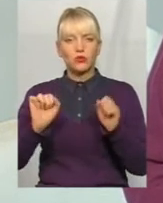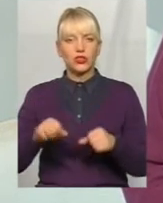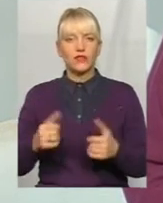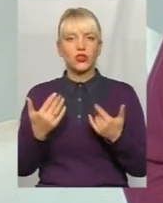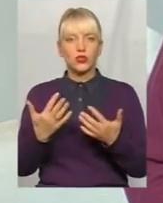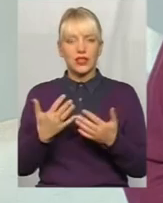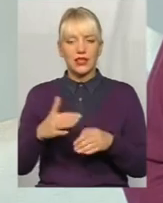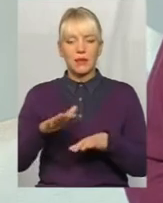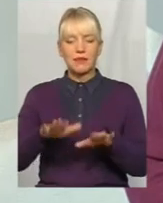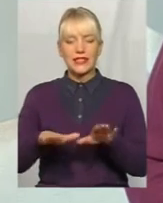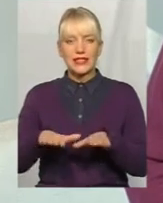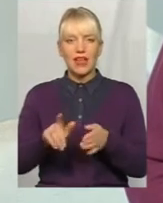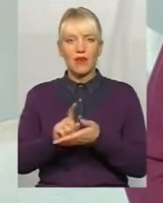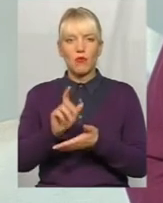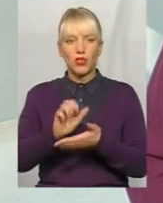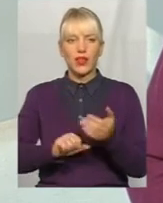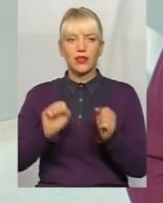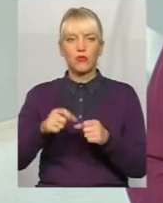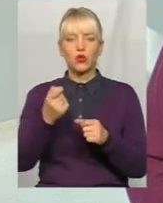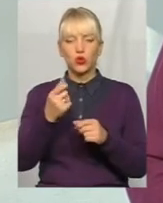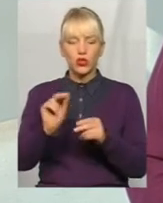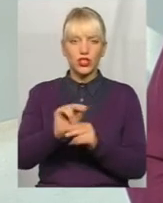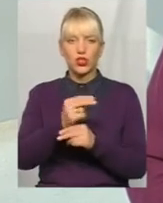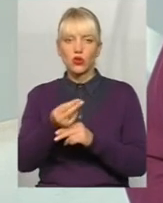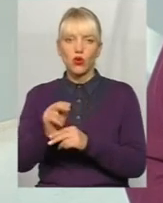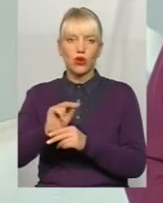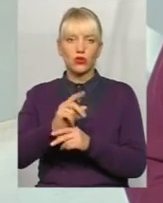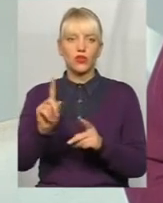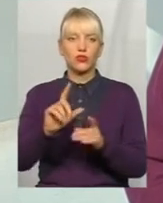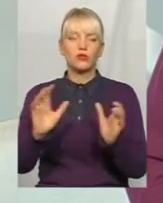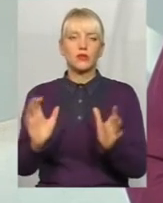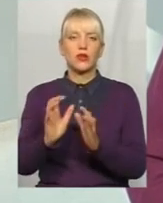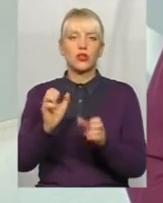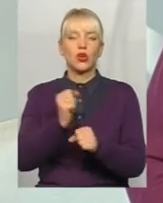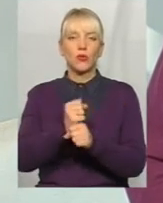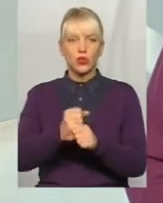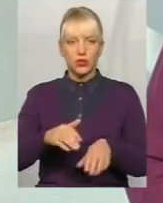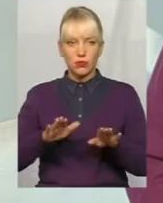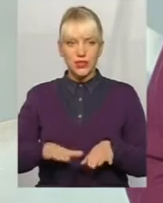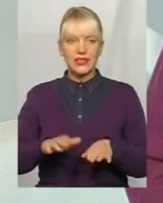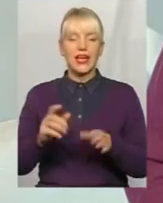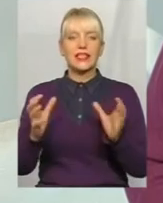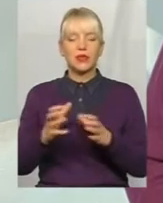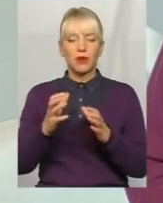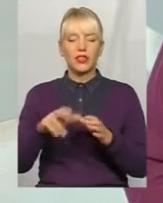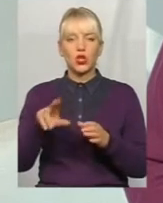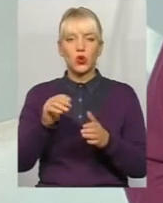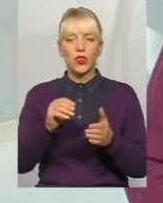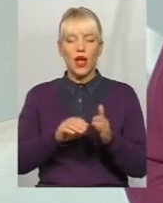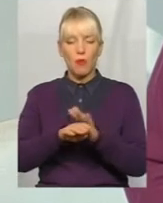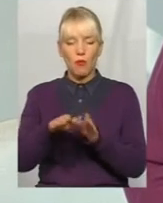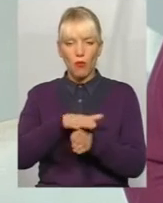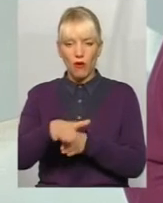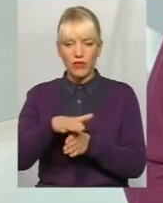місцеві податки можна трошки скоректувати, щоб зберегти і робочі місця, і зберегти наповнення до місцевого бюджету, щоб таке